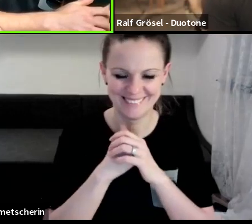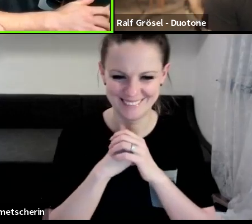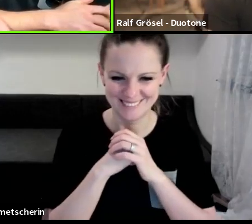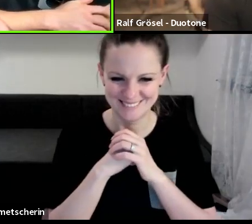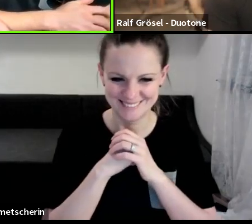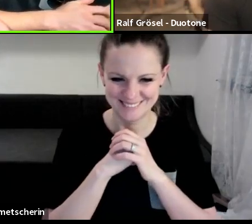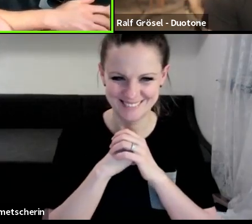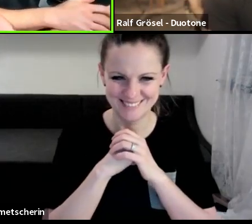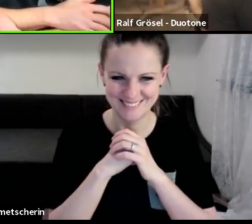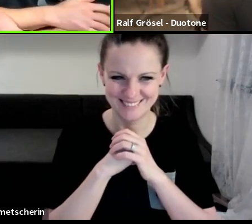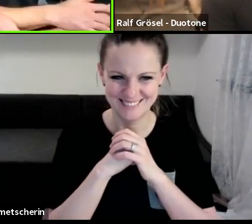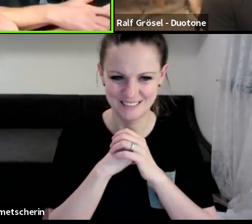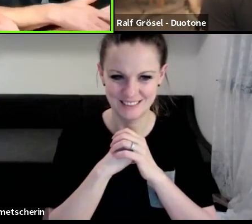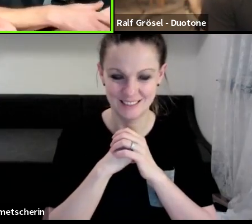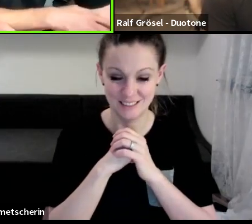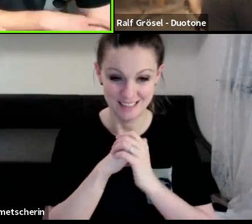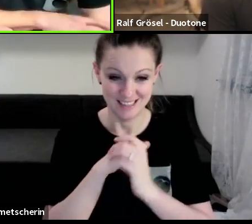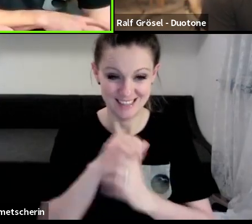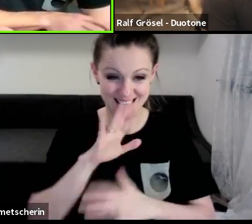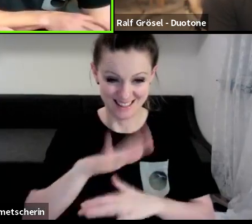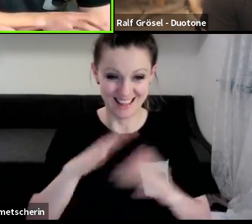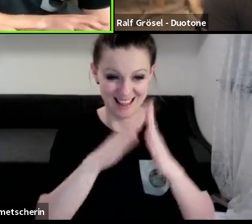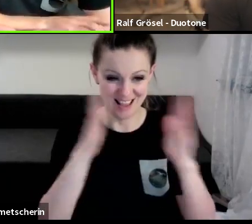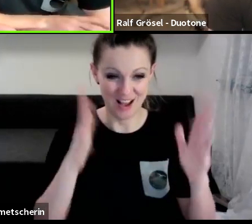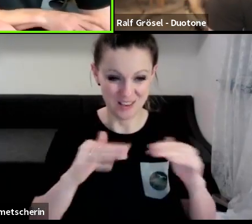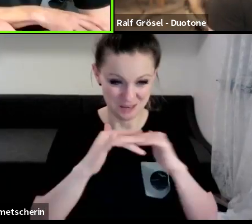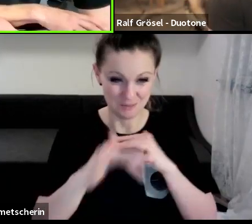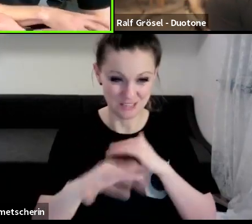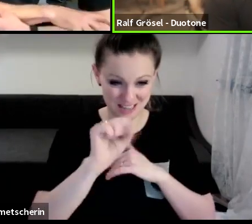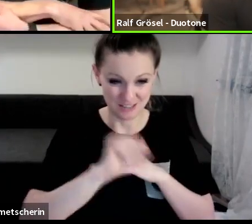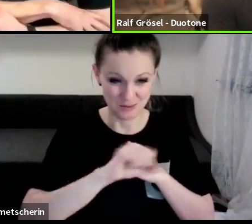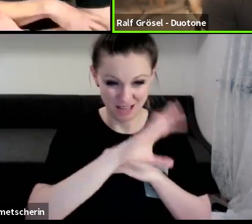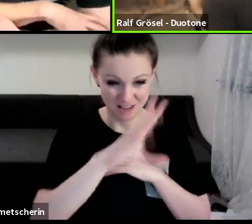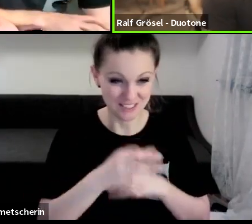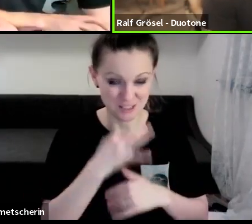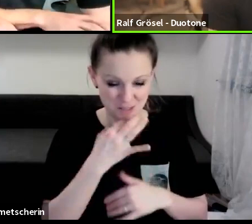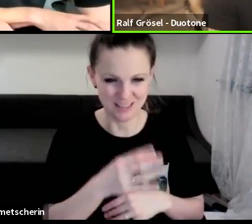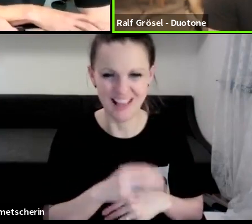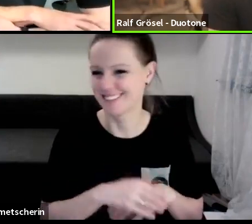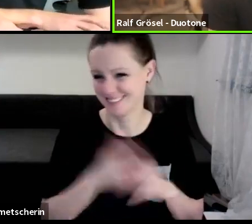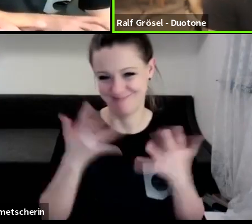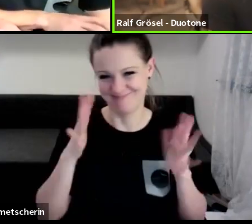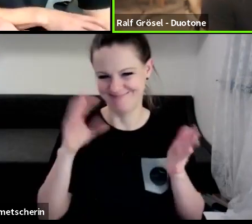Das ist dein Haus da am Strand, oder? In Südafrika. Nee, noch nicht.